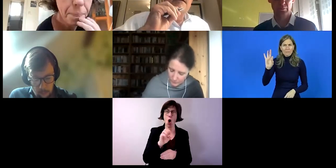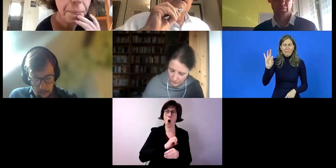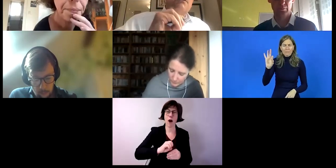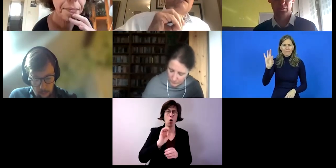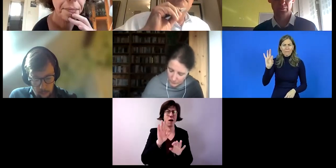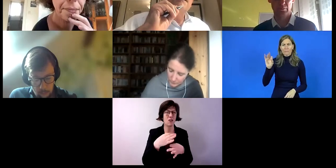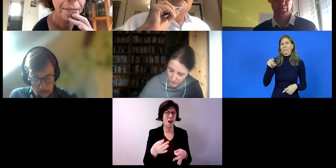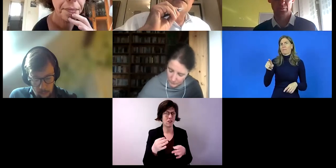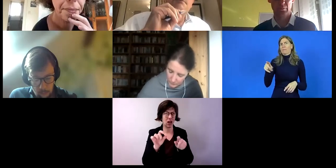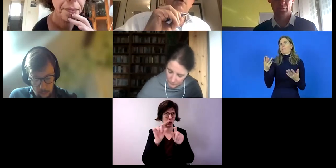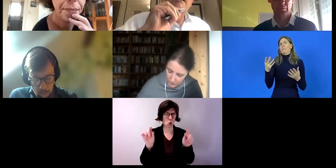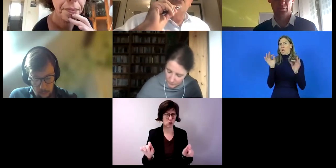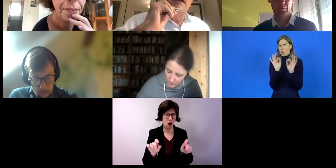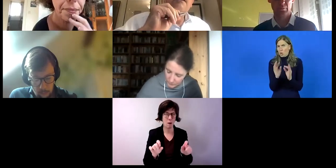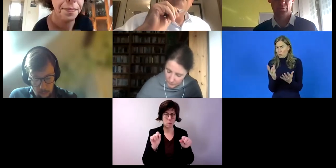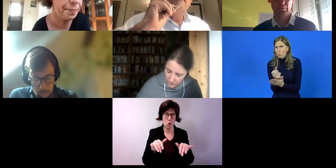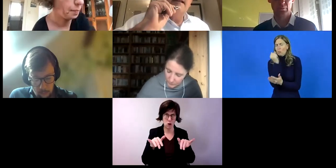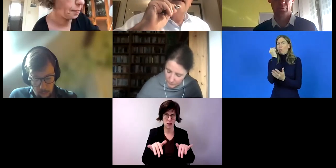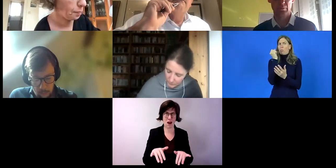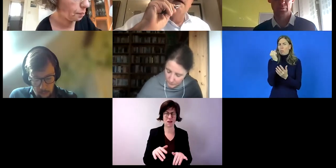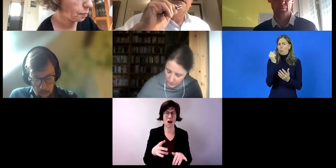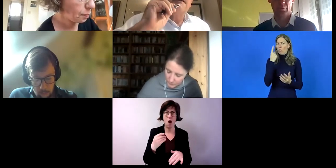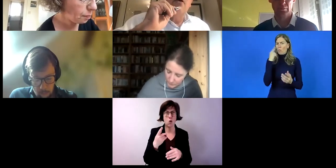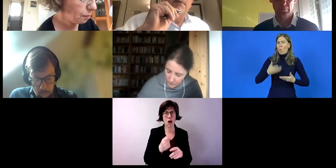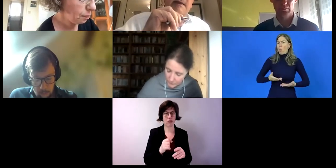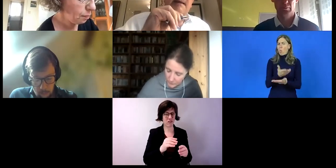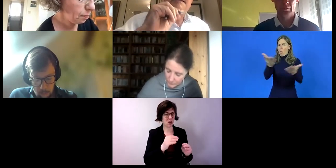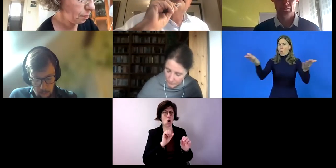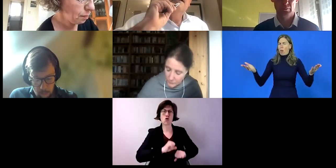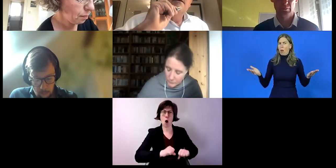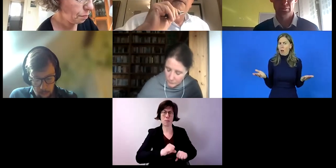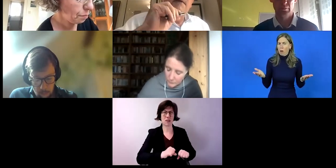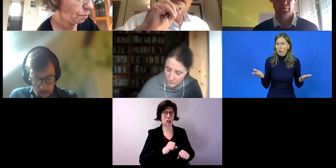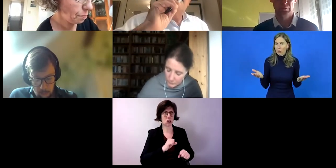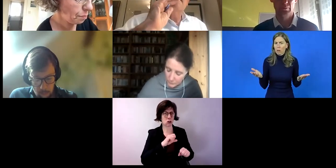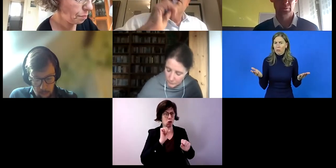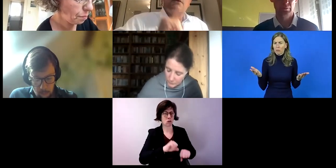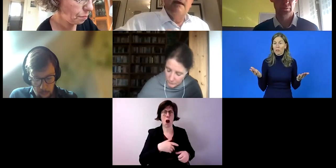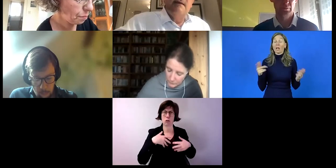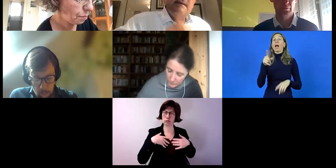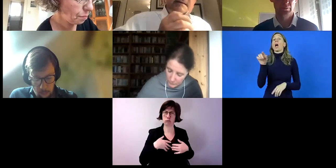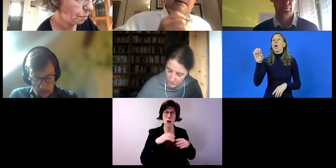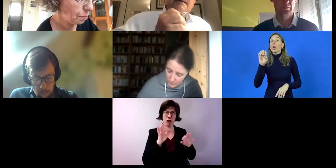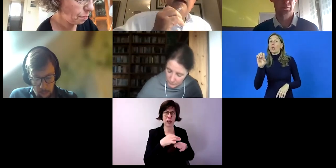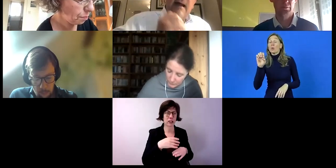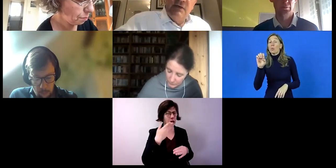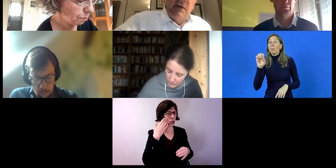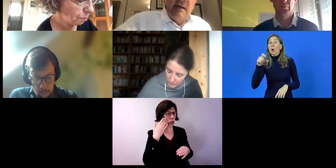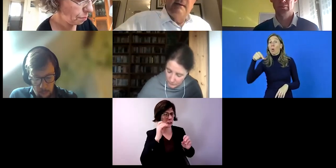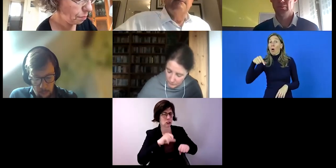Qualifikationsrahmen ist es möglich, auch informell erworbene Kompetenzen, Fähigkeiten und Kenntnisse